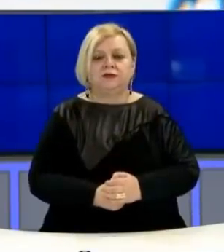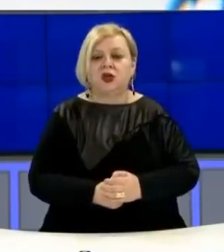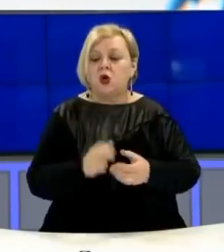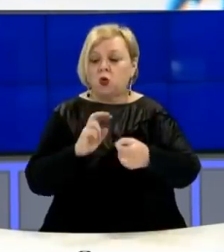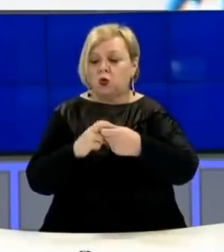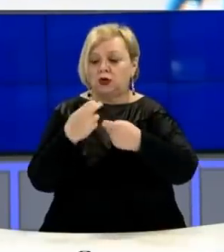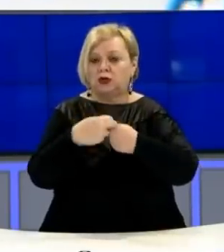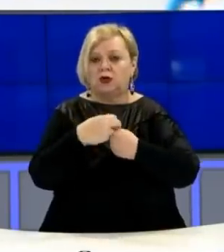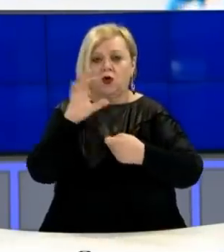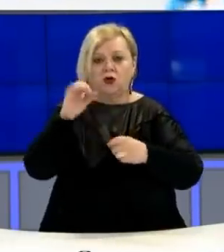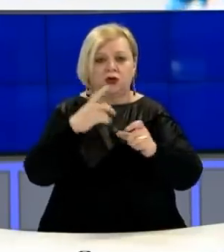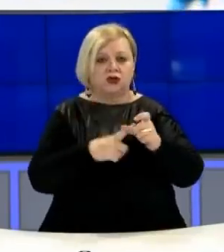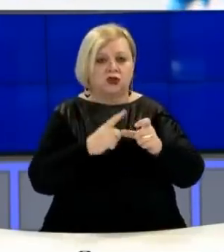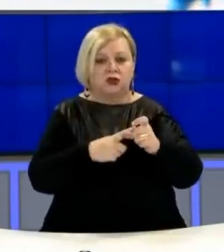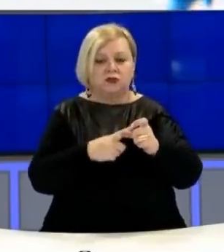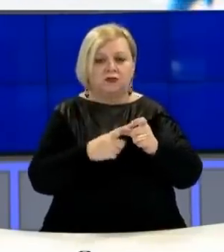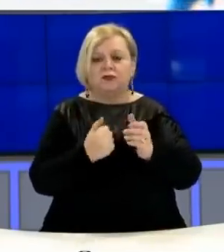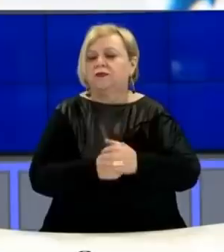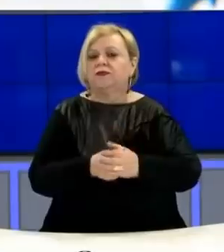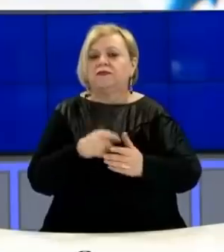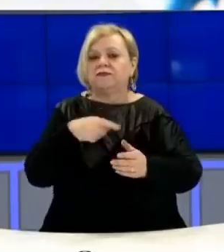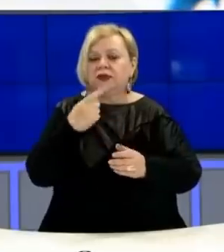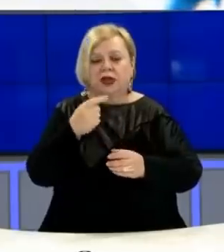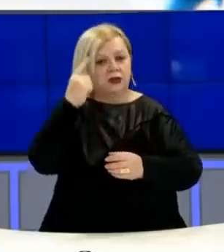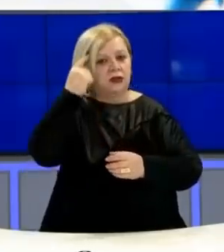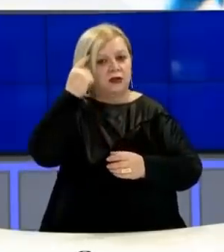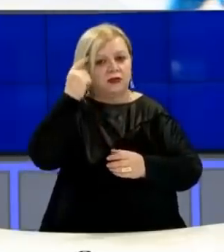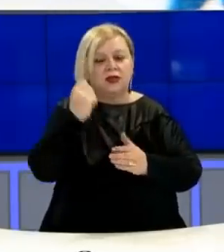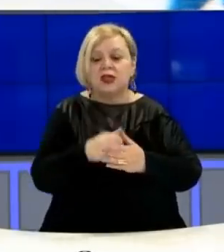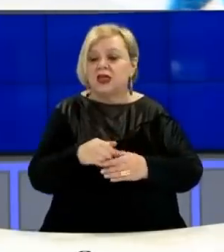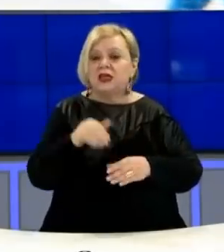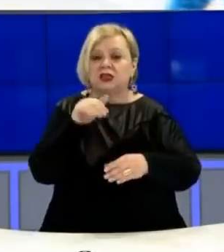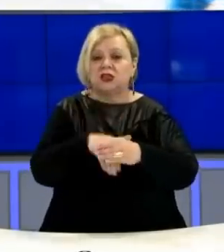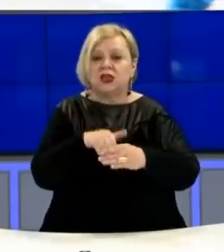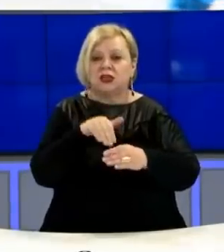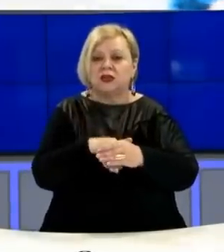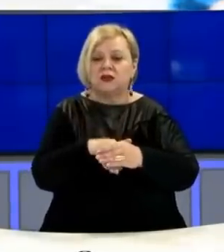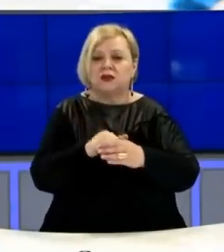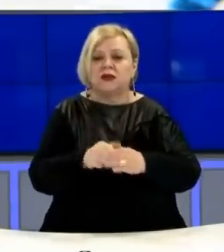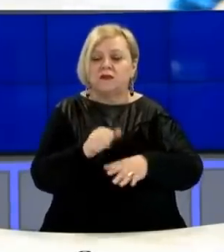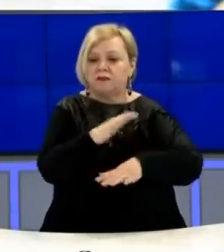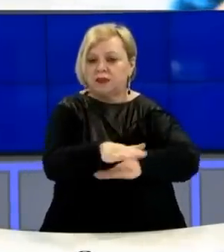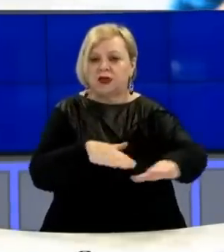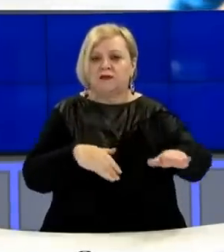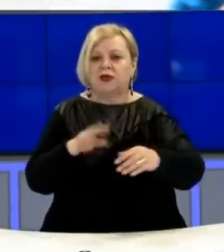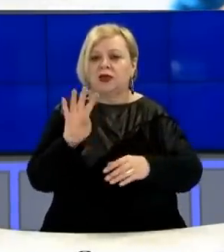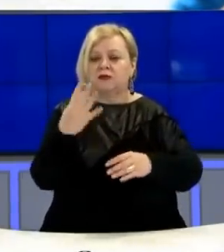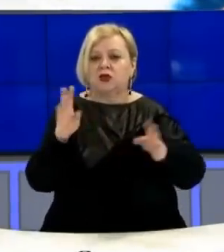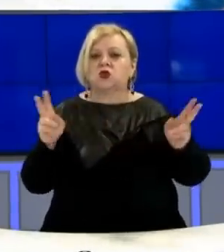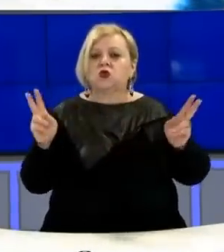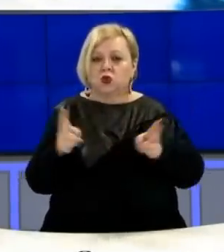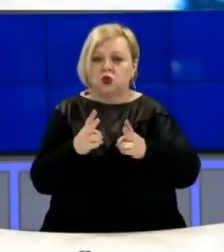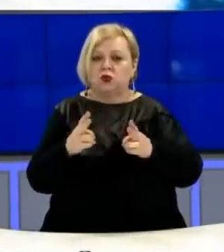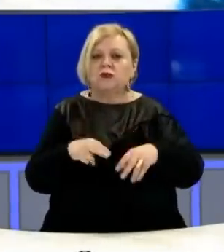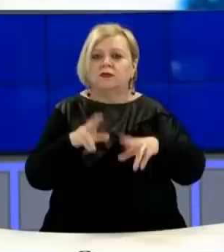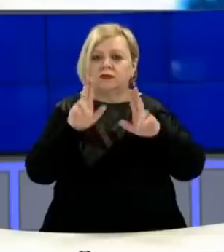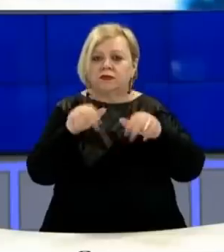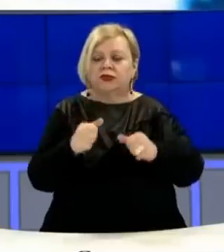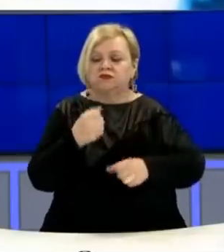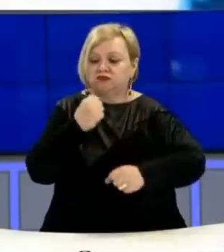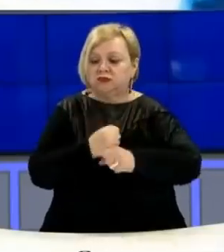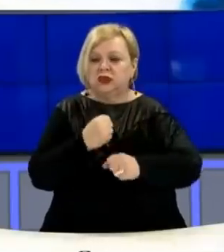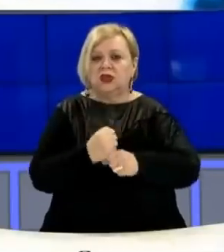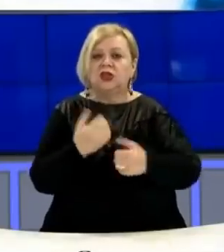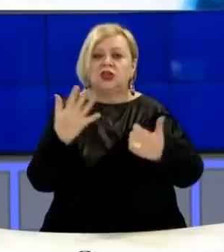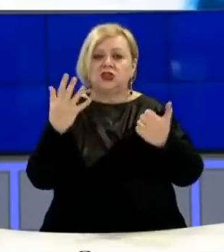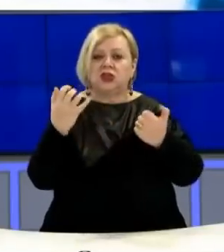Koalicioni Ojeqëve, demokracia në Veprim, ka bërë të ditur se për zgjevjet i arzakonshme parlamentare, me 14 shkurt do të ketë të angazhuar